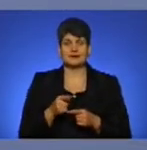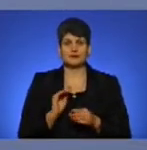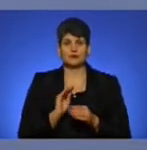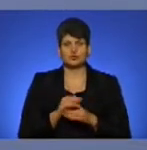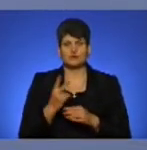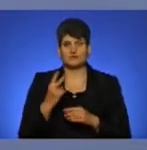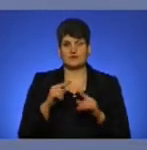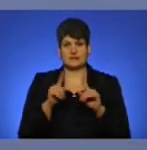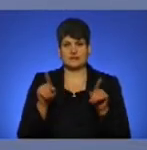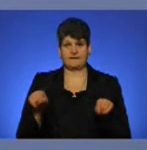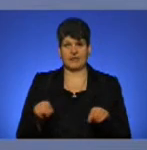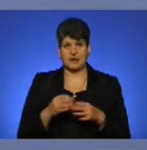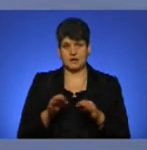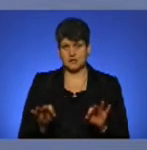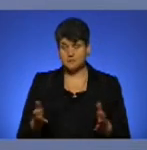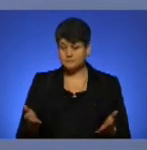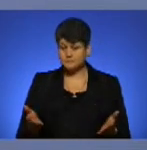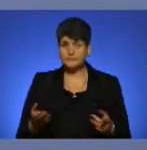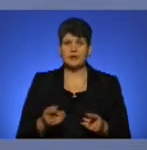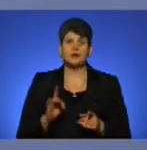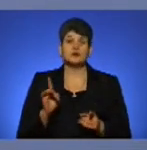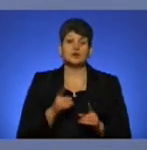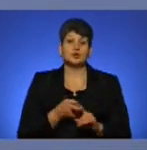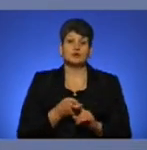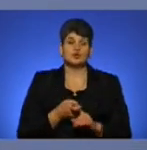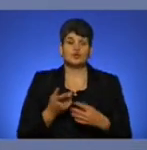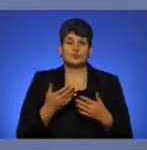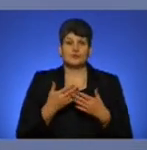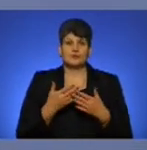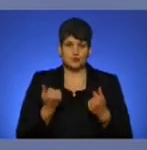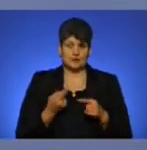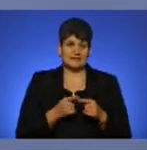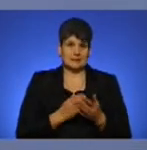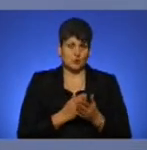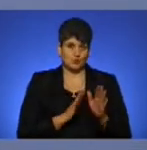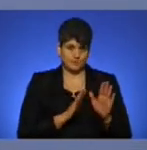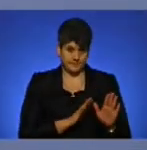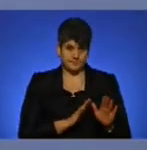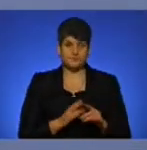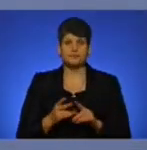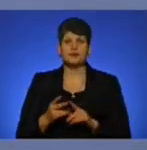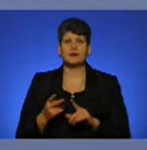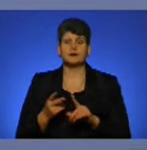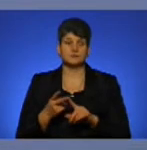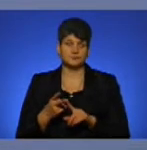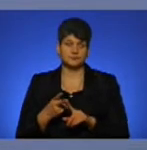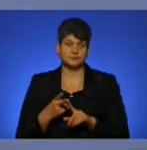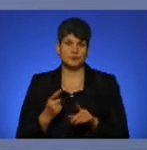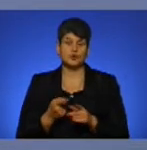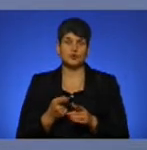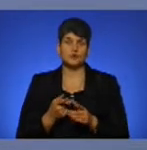сертифікати. Це стосовно відсутності цих служб. Стосовно